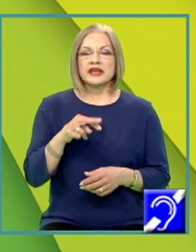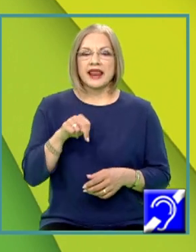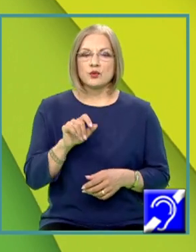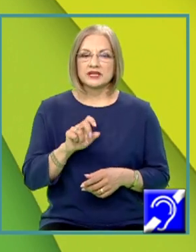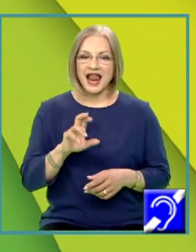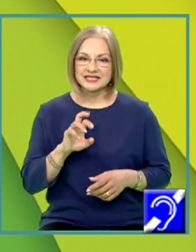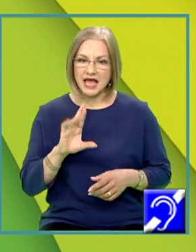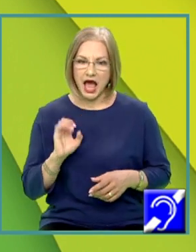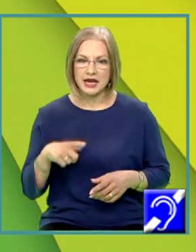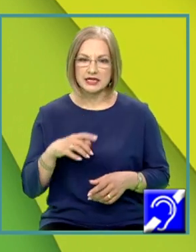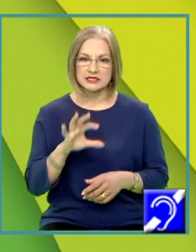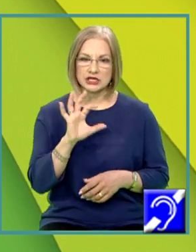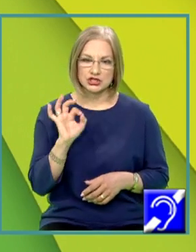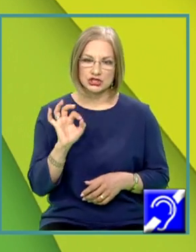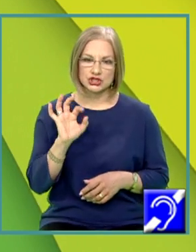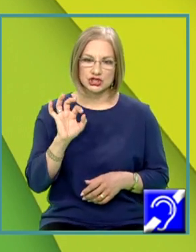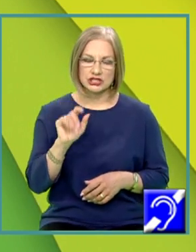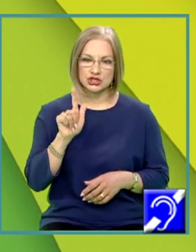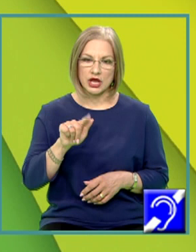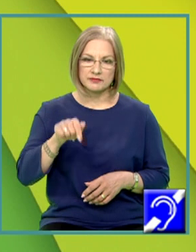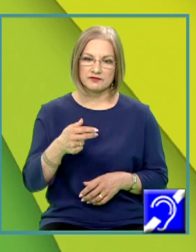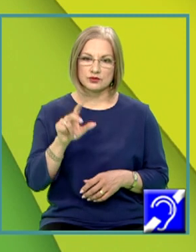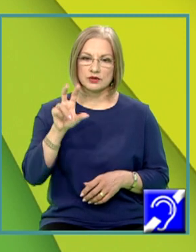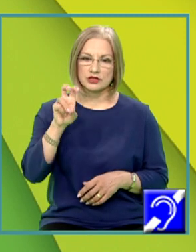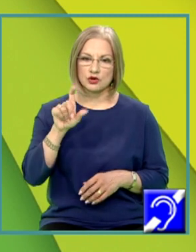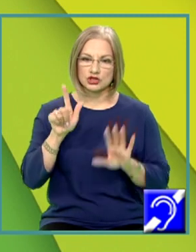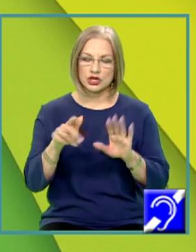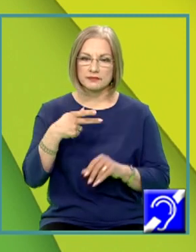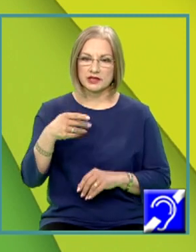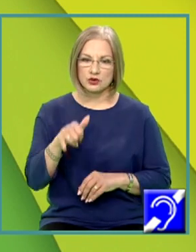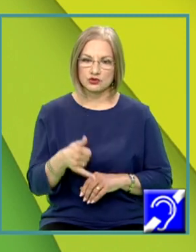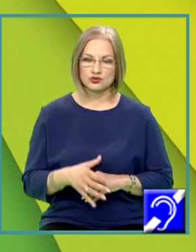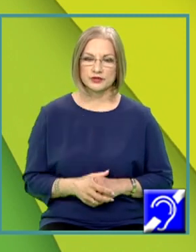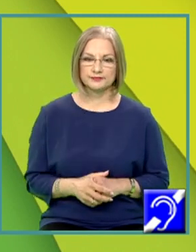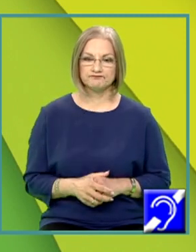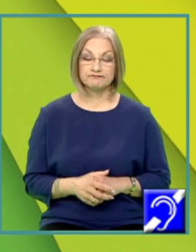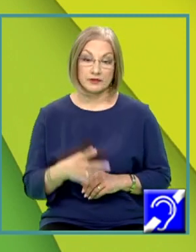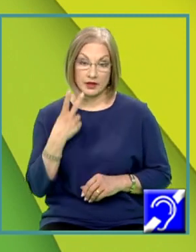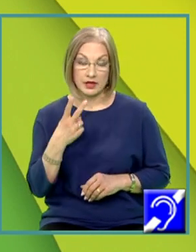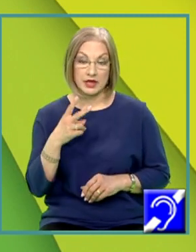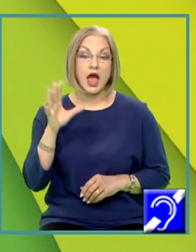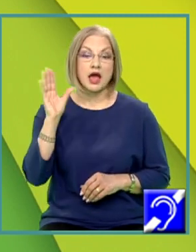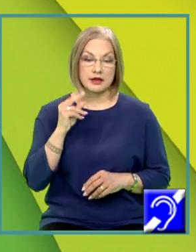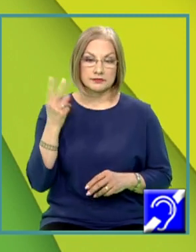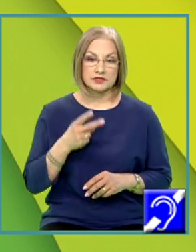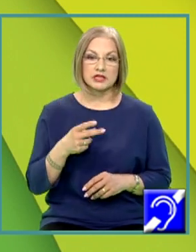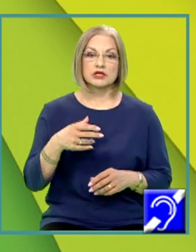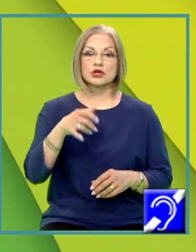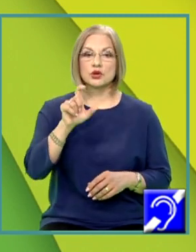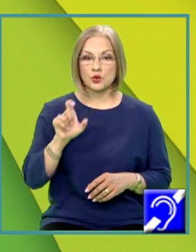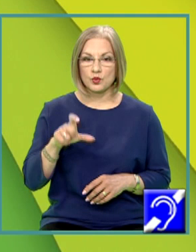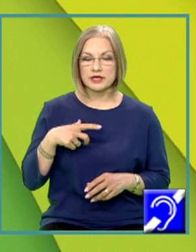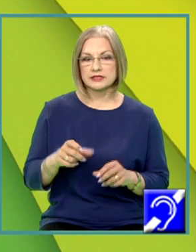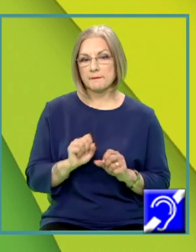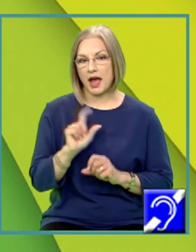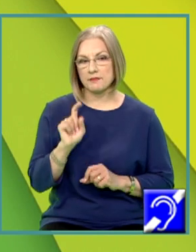este 57,27 kilojuli. Te ducem, Q mai mare decât 0, adică are